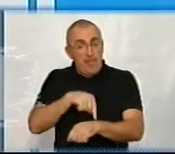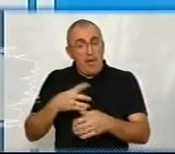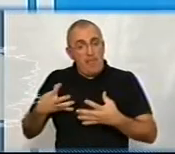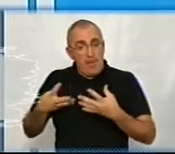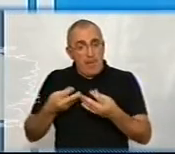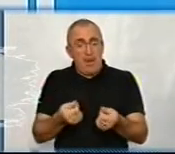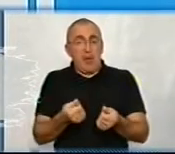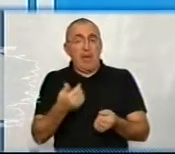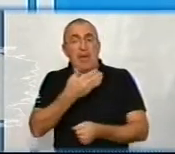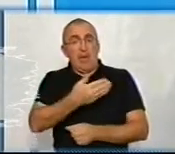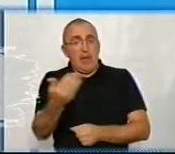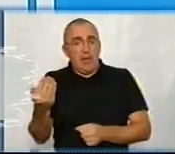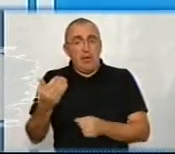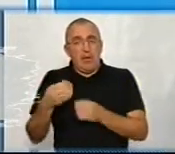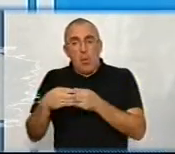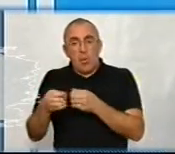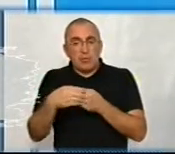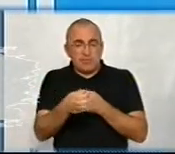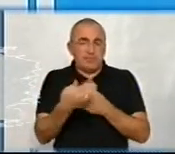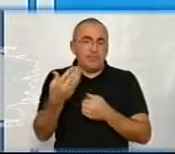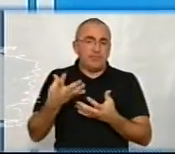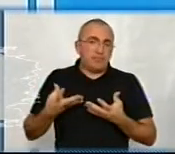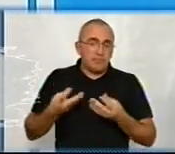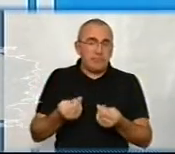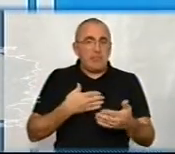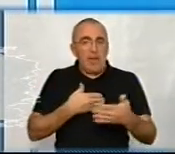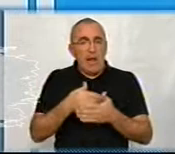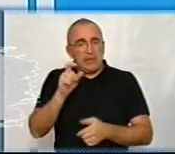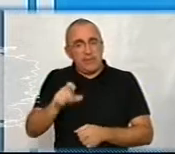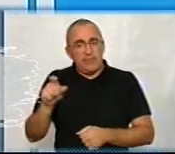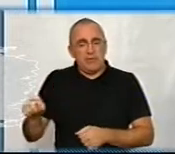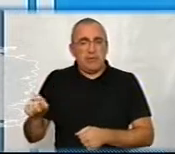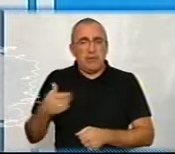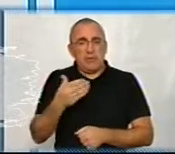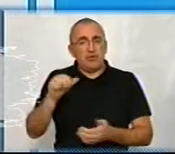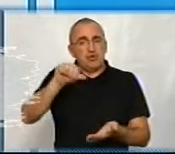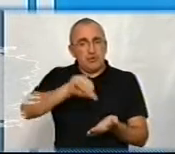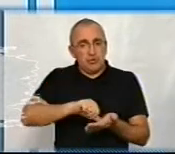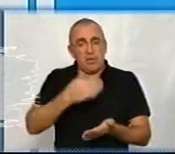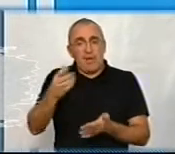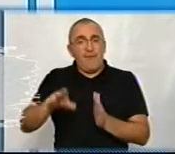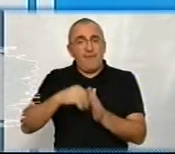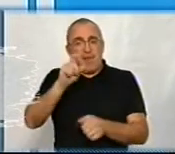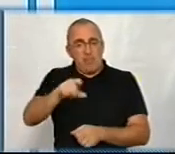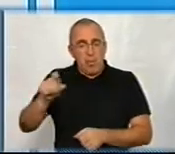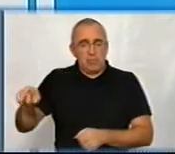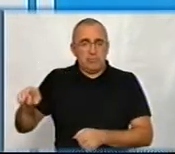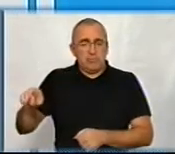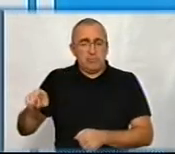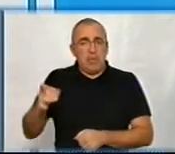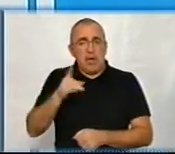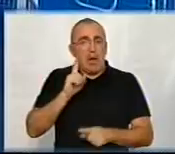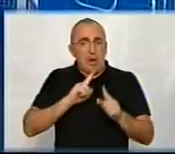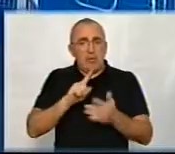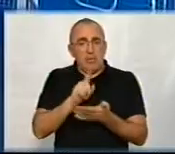впливати вже їхні осередки, мають впливати їхні активісти, їхні члени і їхні виборці. В райрадах мають бути